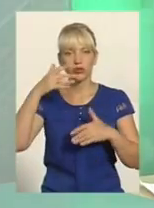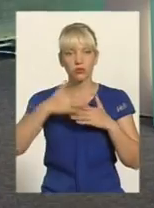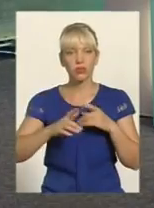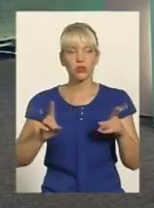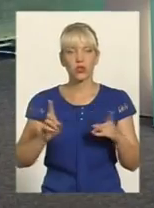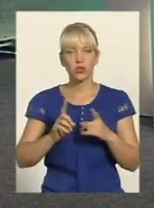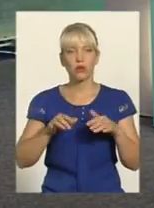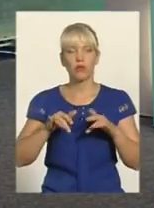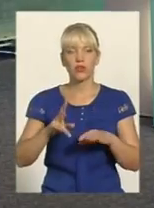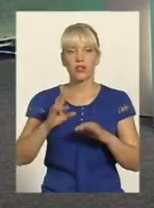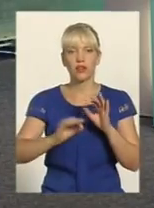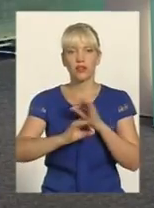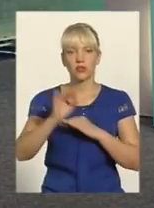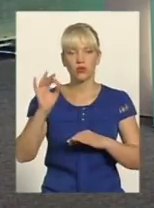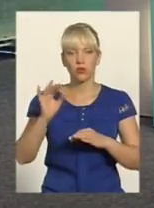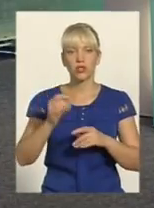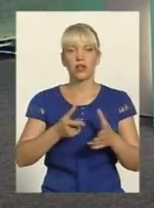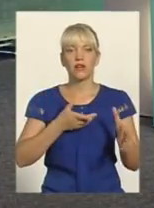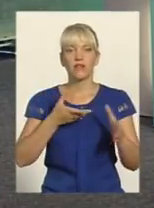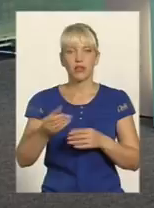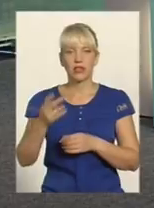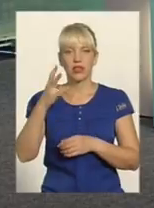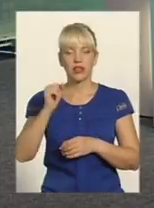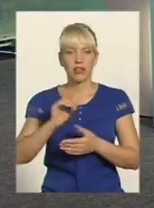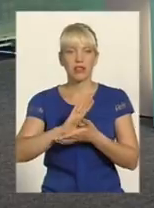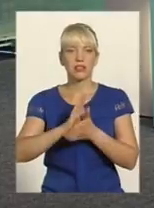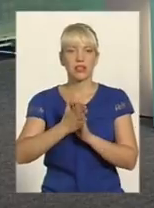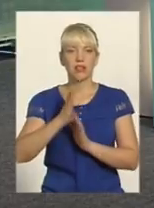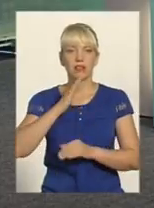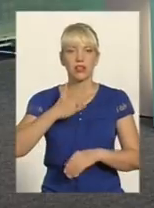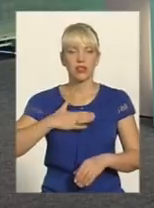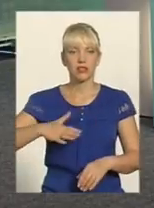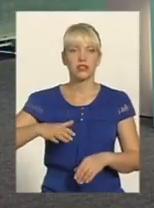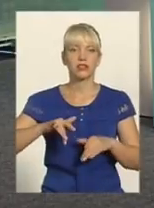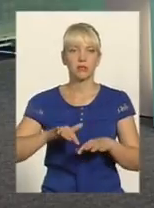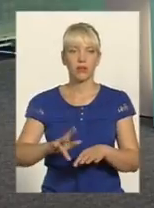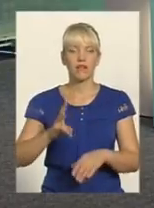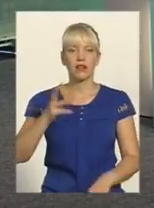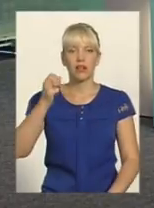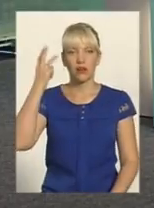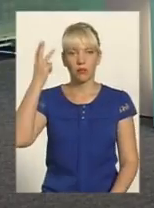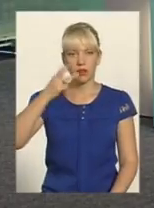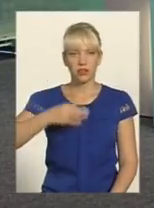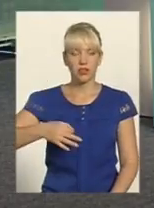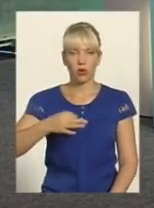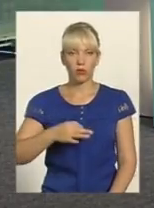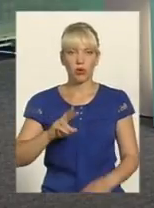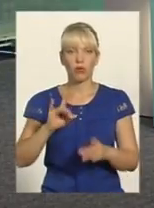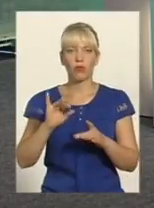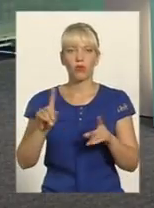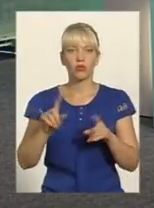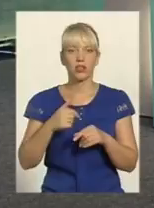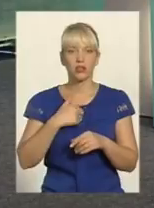сьогодні реальний стан справ і на теренах Хмельниччини Про що я хотів би сказати, що для нас є один із